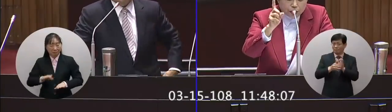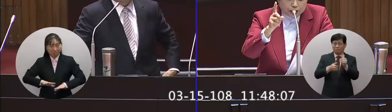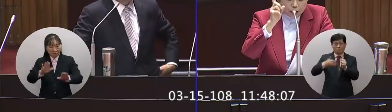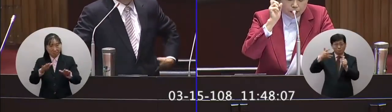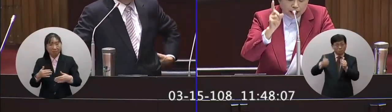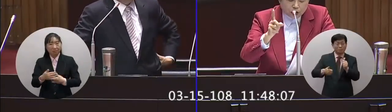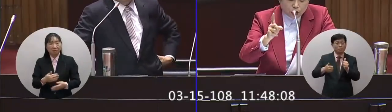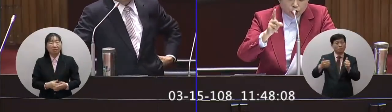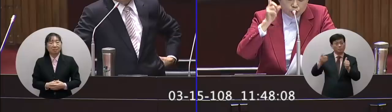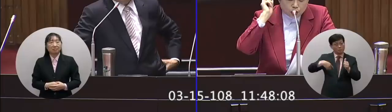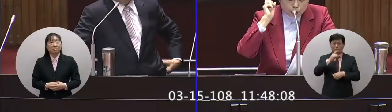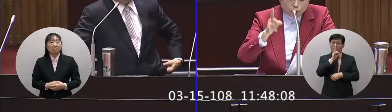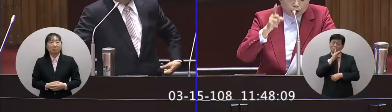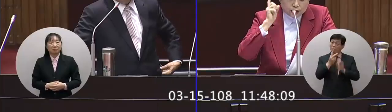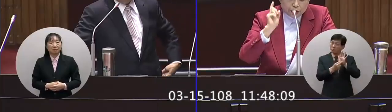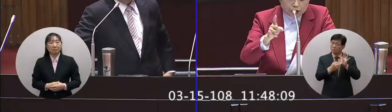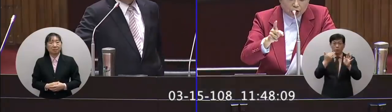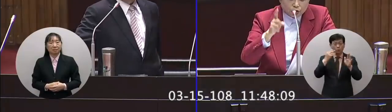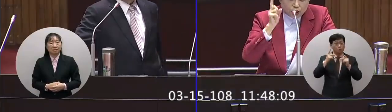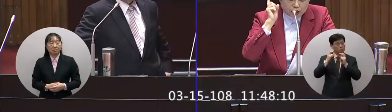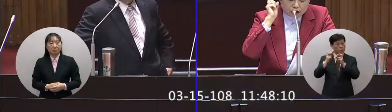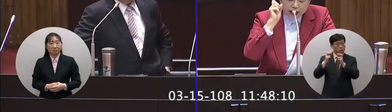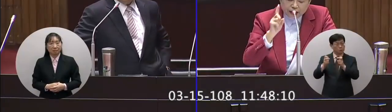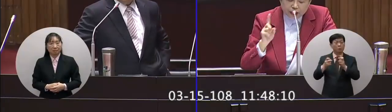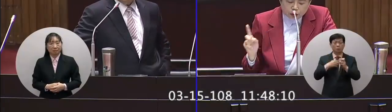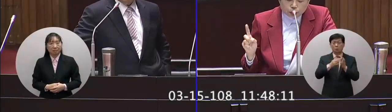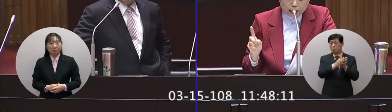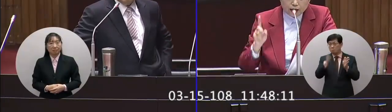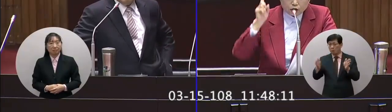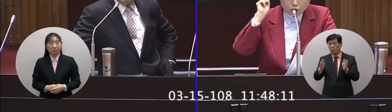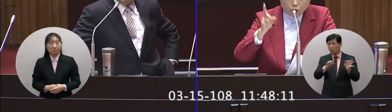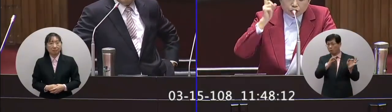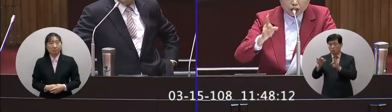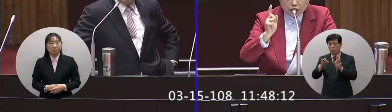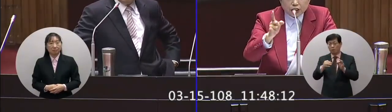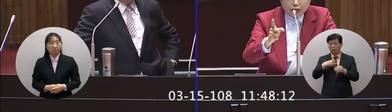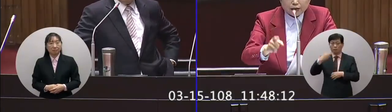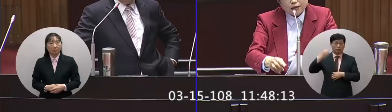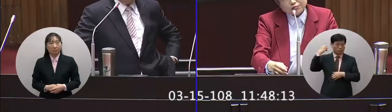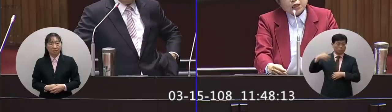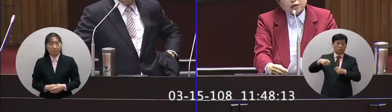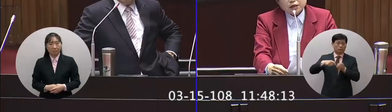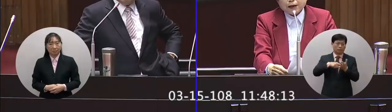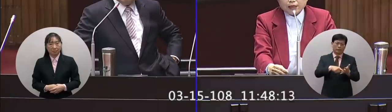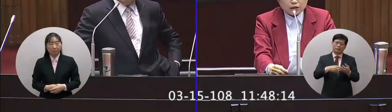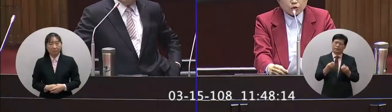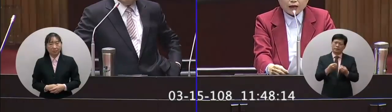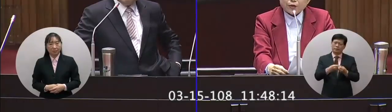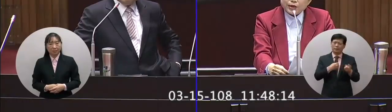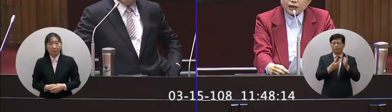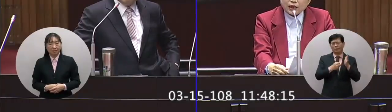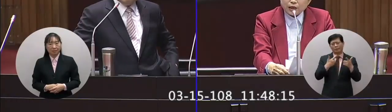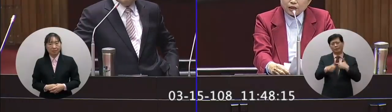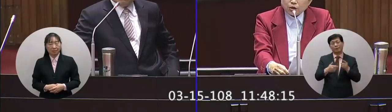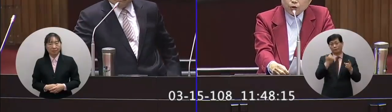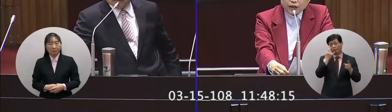到黃玉琳到我們台中說如果捷運系統要延伸路線要重啟新案這是哪門子